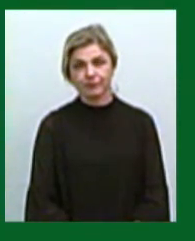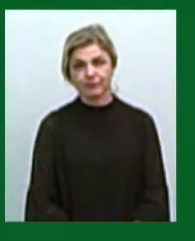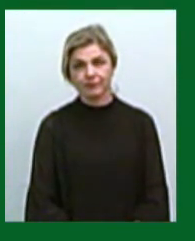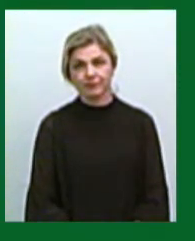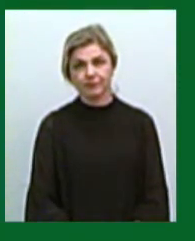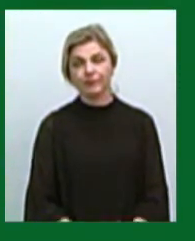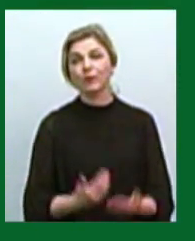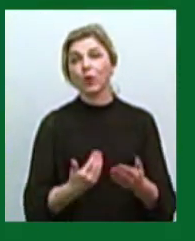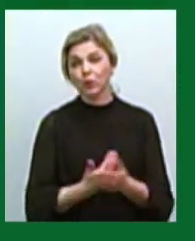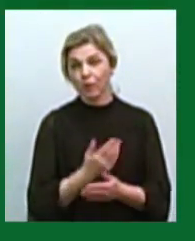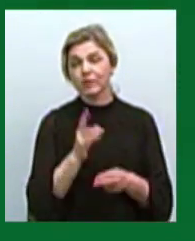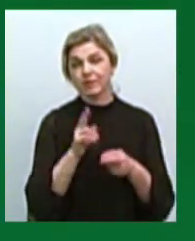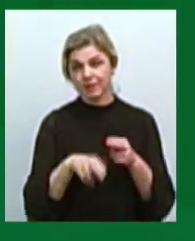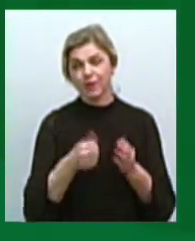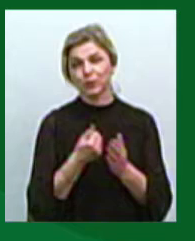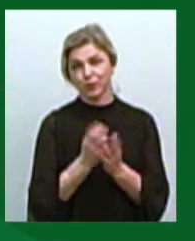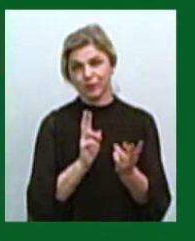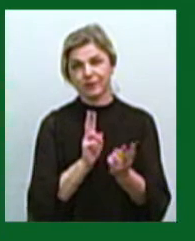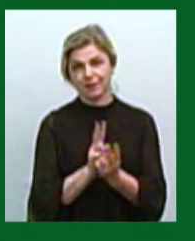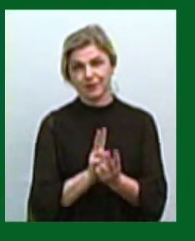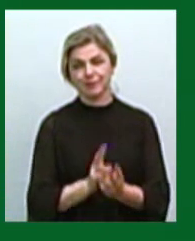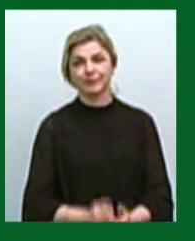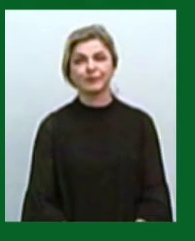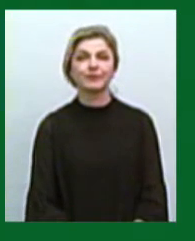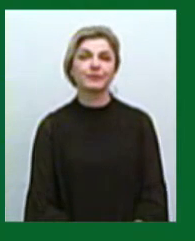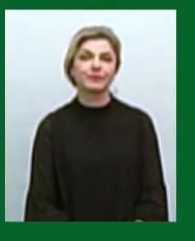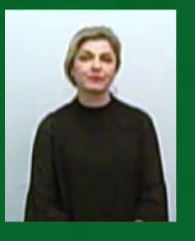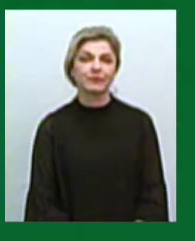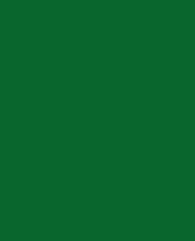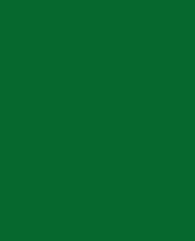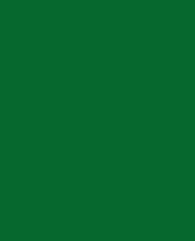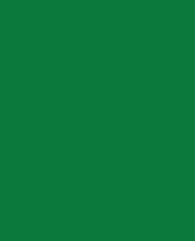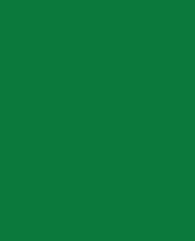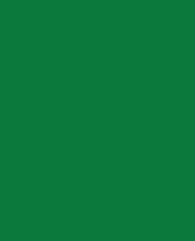На цьому в мене все. Вважаю вам гарного вечора. До зустрічі у наступних ефірах.